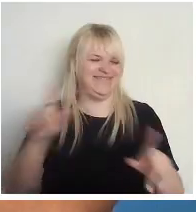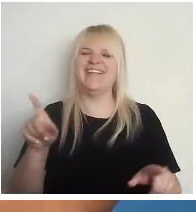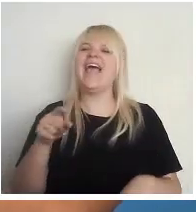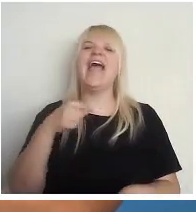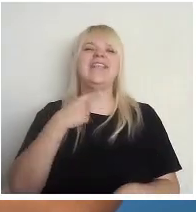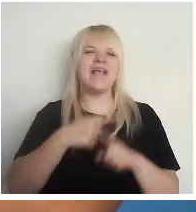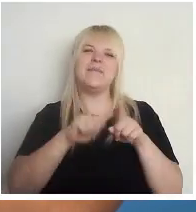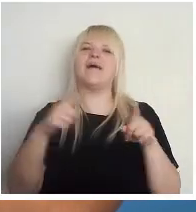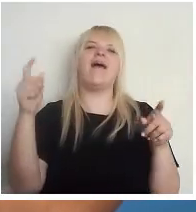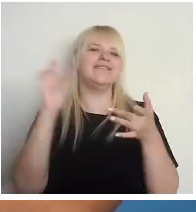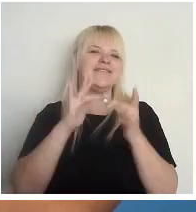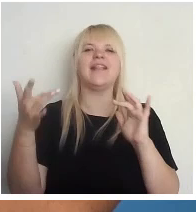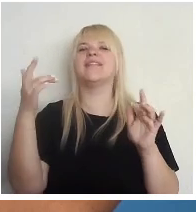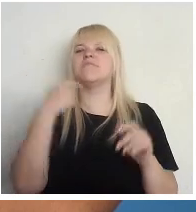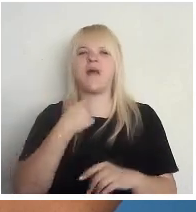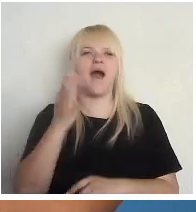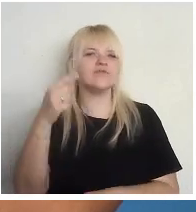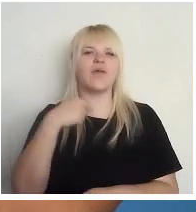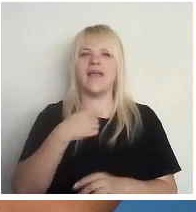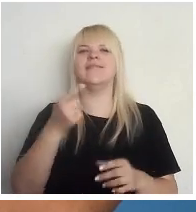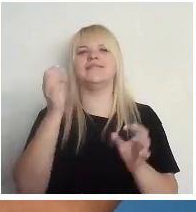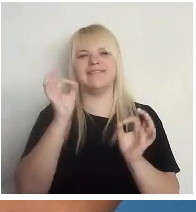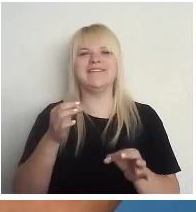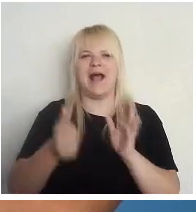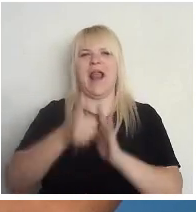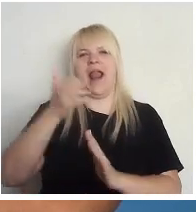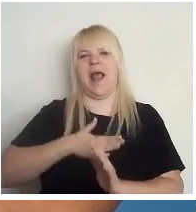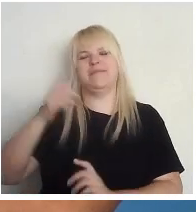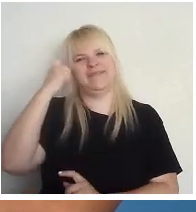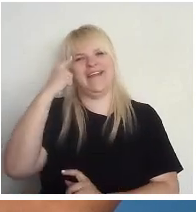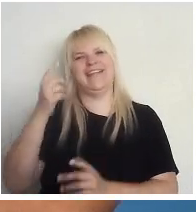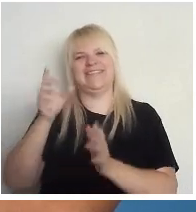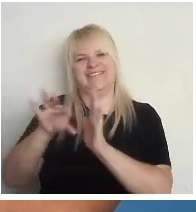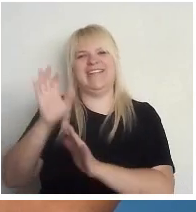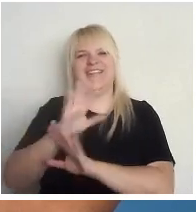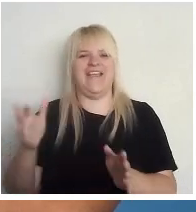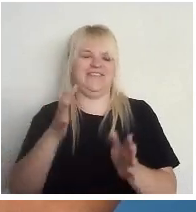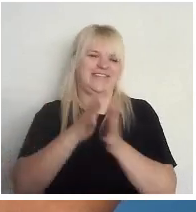Mēs tiešām, mēs to izvēlētos labprātīgāk nekā doties tērēt savu laiku.